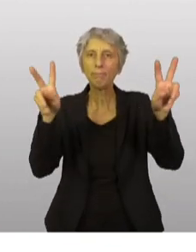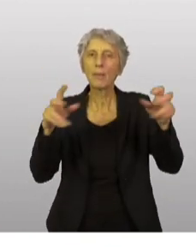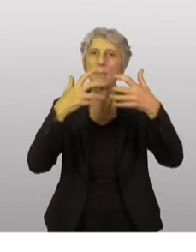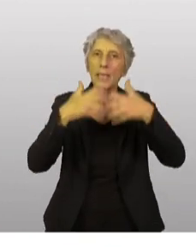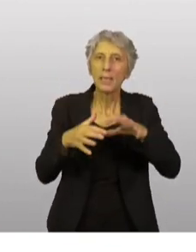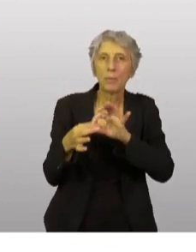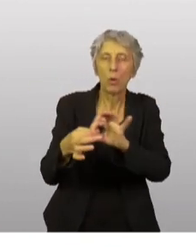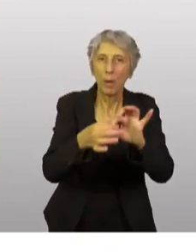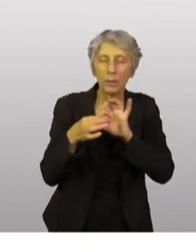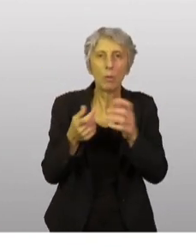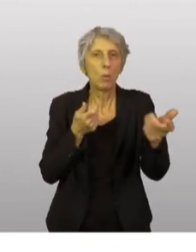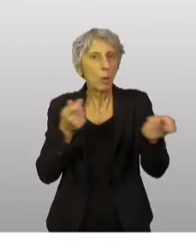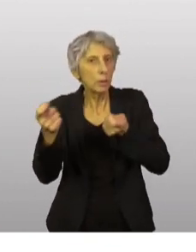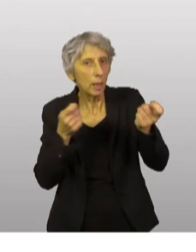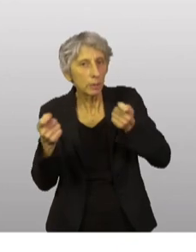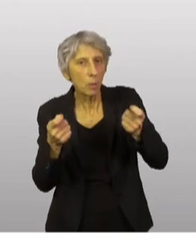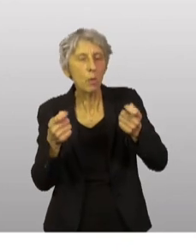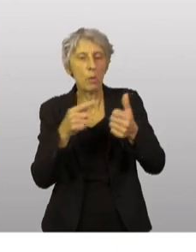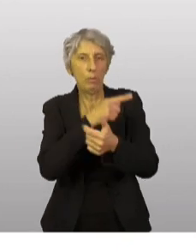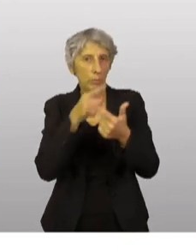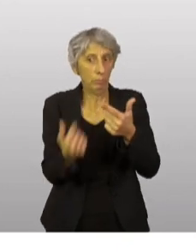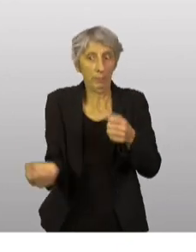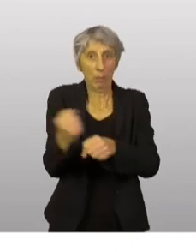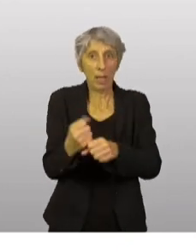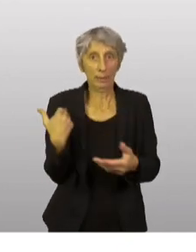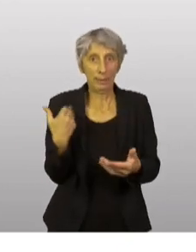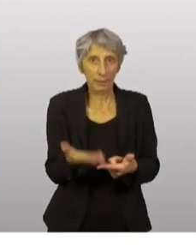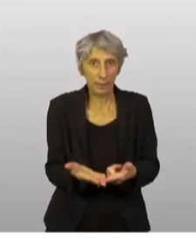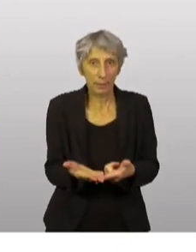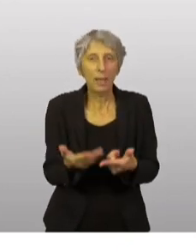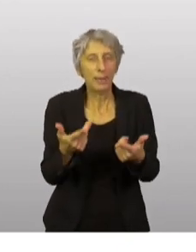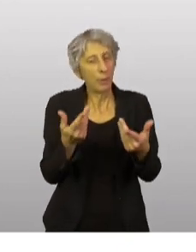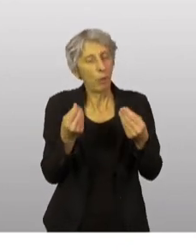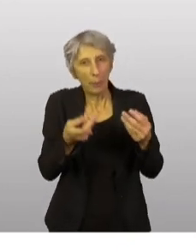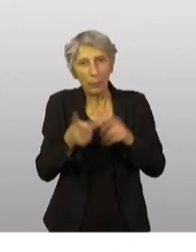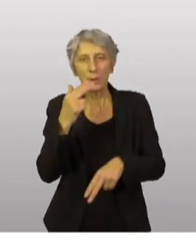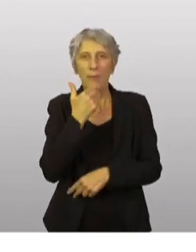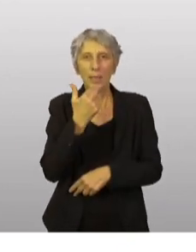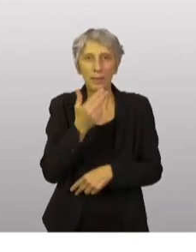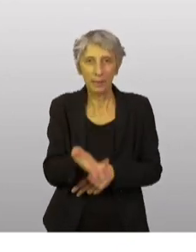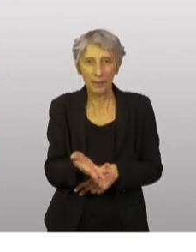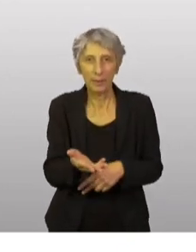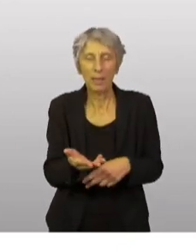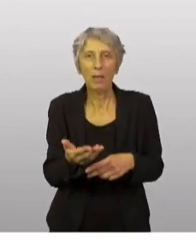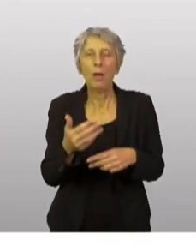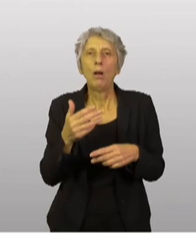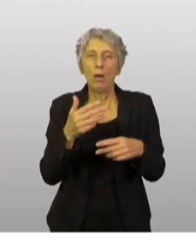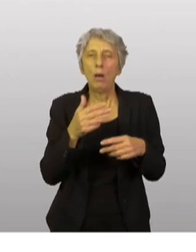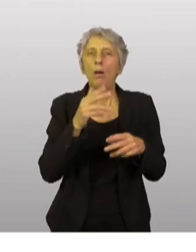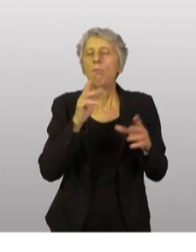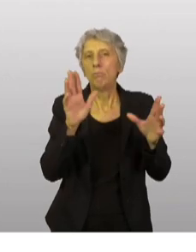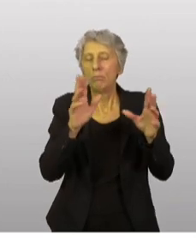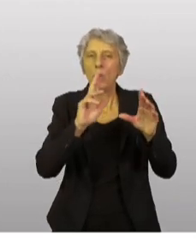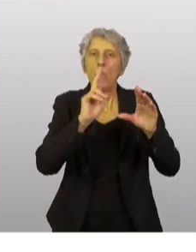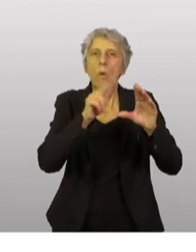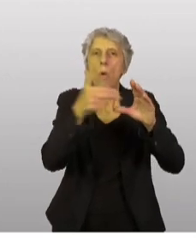coopération et de coordination, d'autre part, que nous avons mis en place, qui nous permettra d'être plus efficaces, à euros équivalents, si